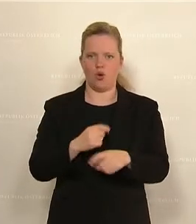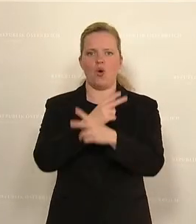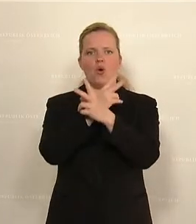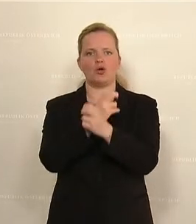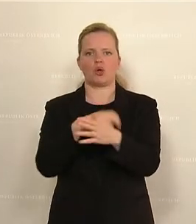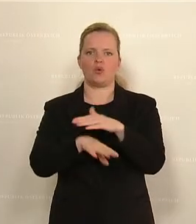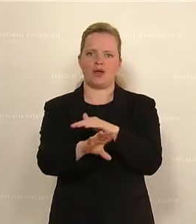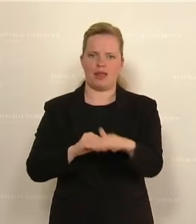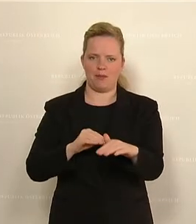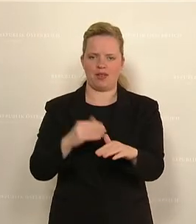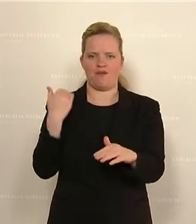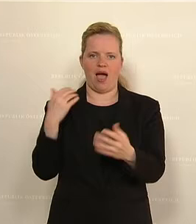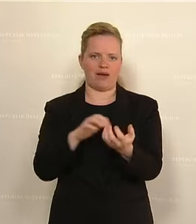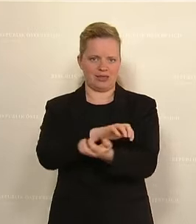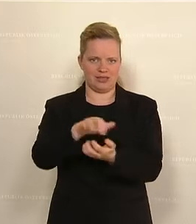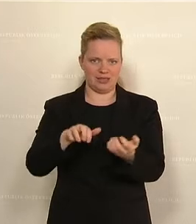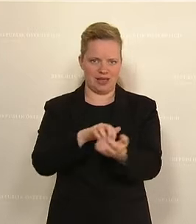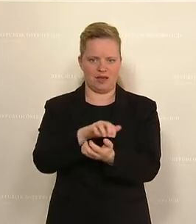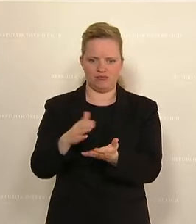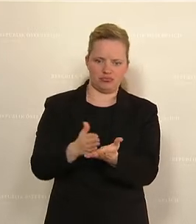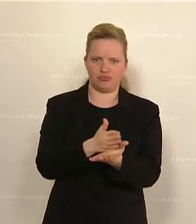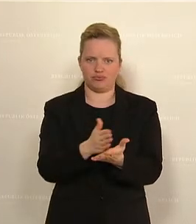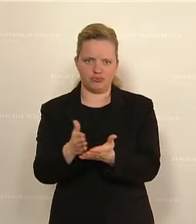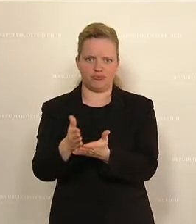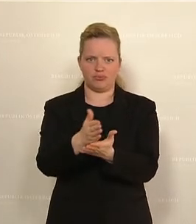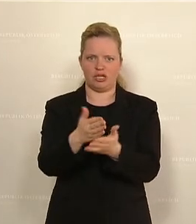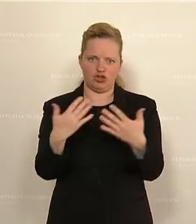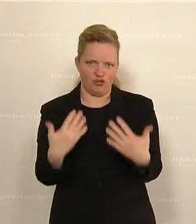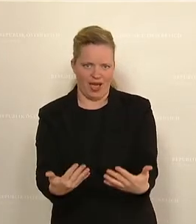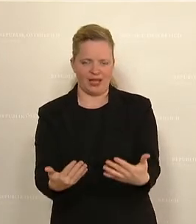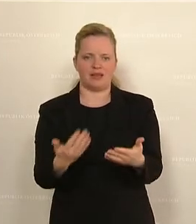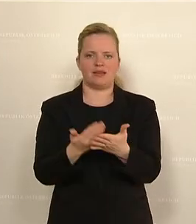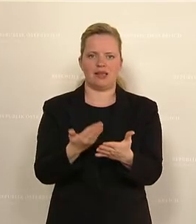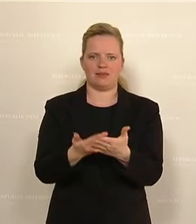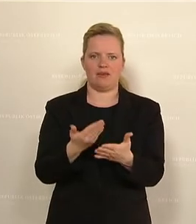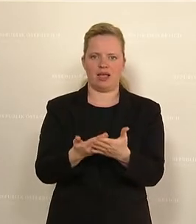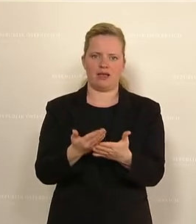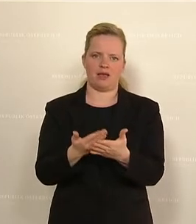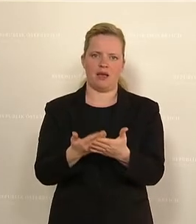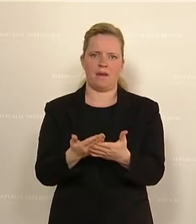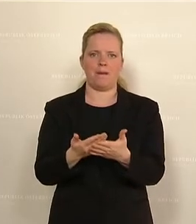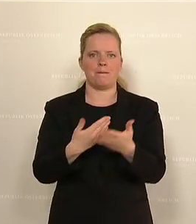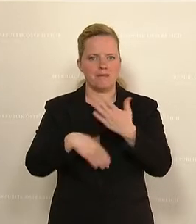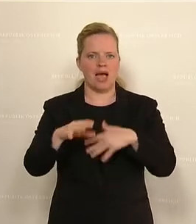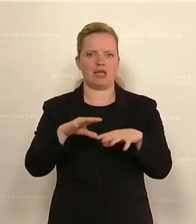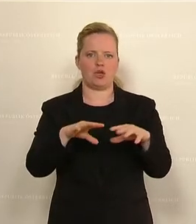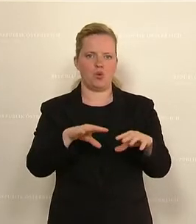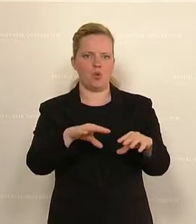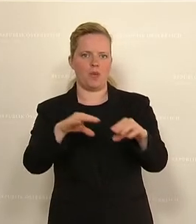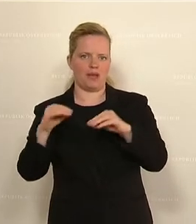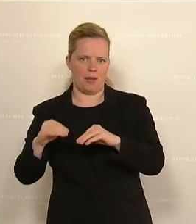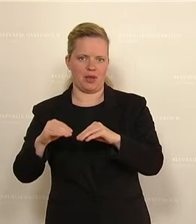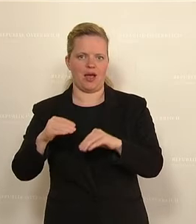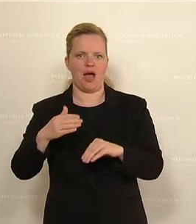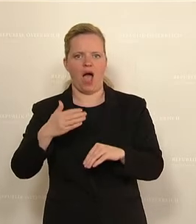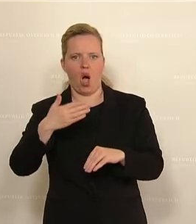Unternehmen, die in der Krise, vielleicht durch die Krise geschwächt werden, von einer mehrheitlichen Übernahme aus dem Ausland